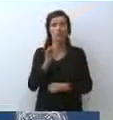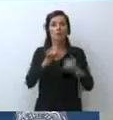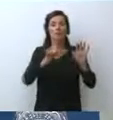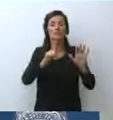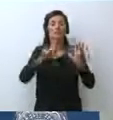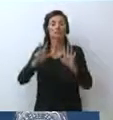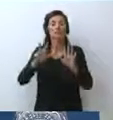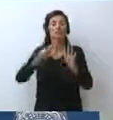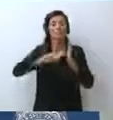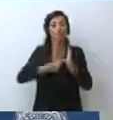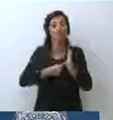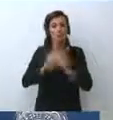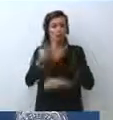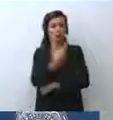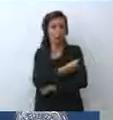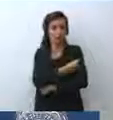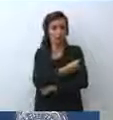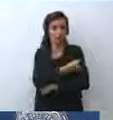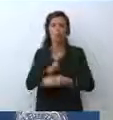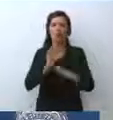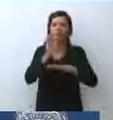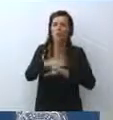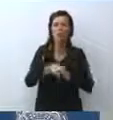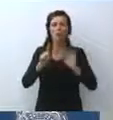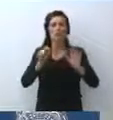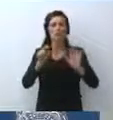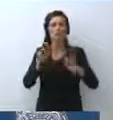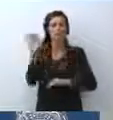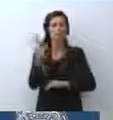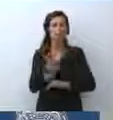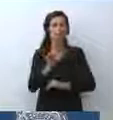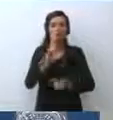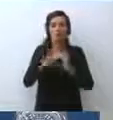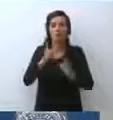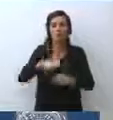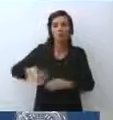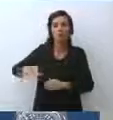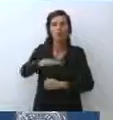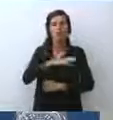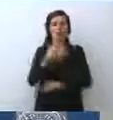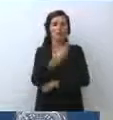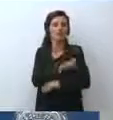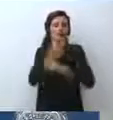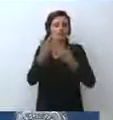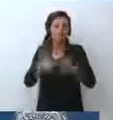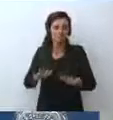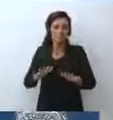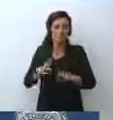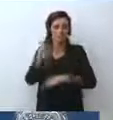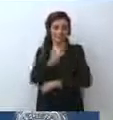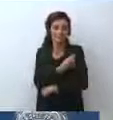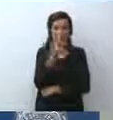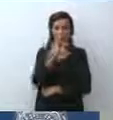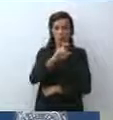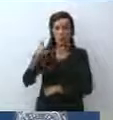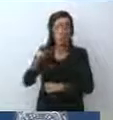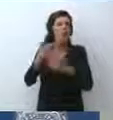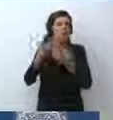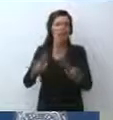somministrazioni e abbiamo superato il 70% della popolazione vaccinabile che ha completato il ciclo.